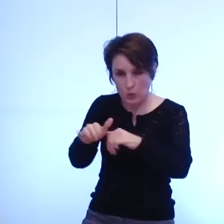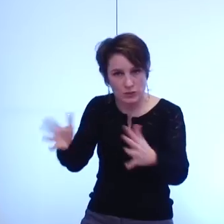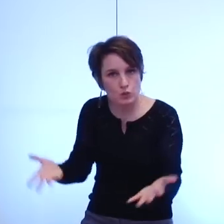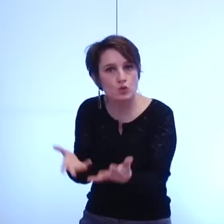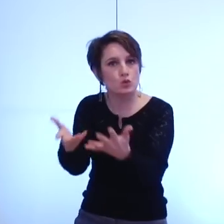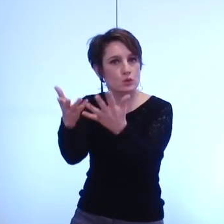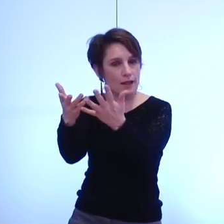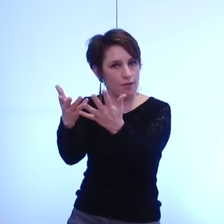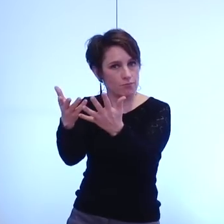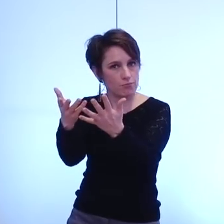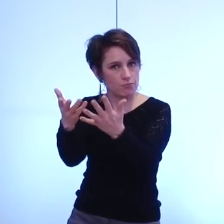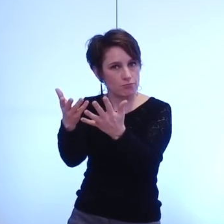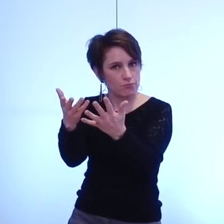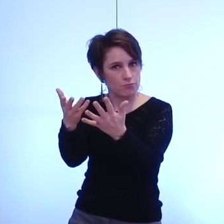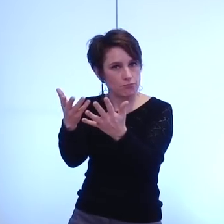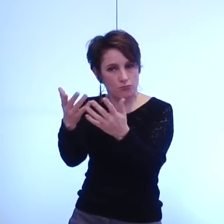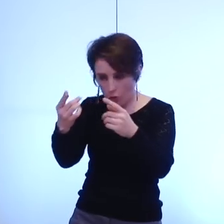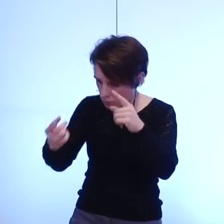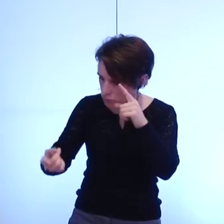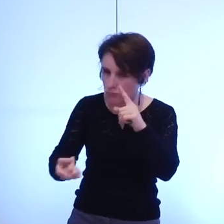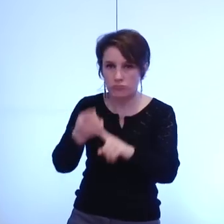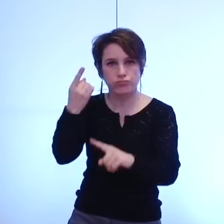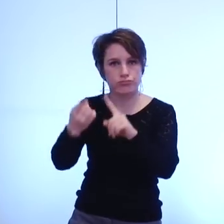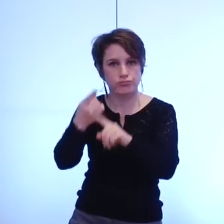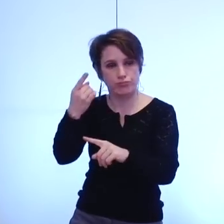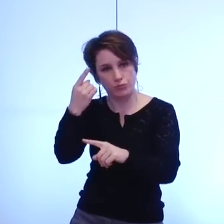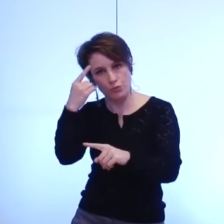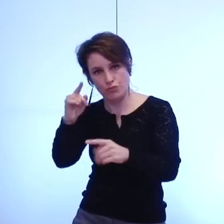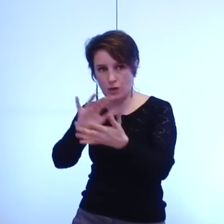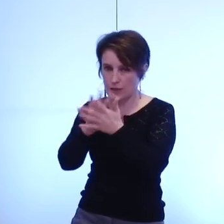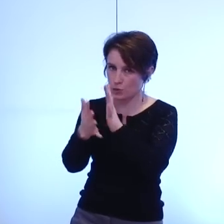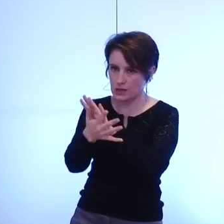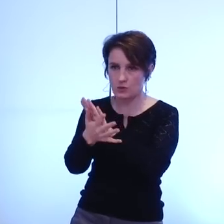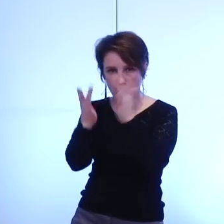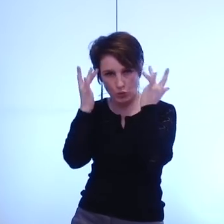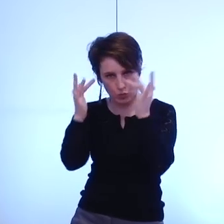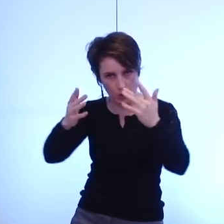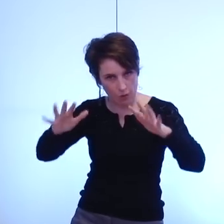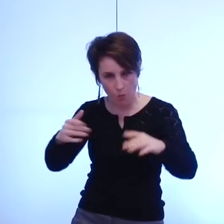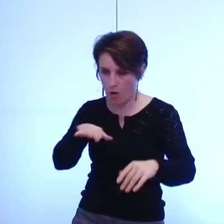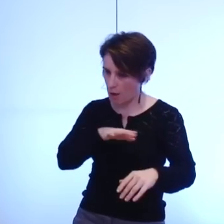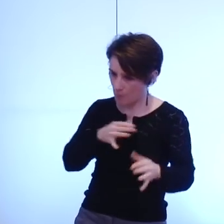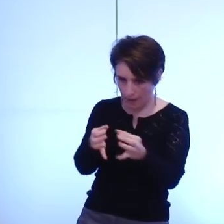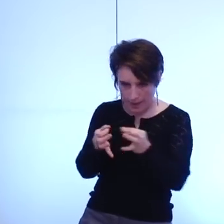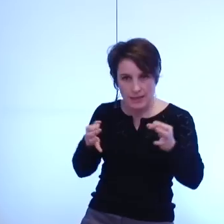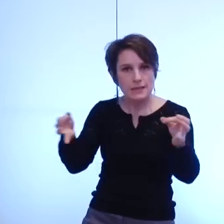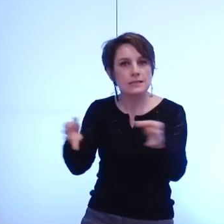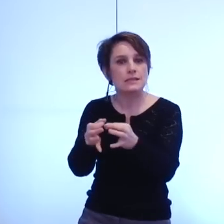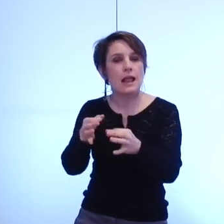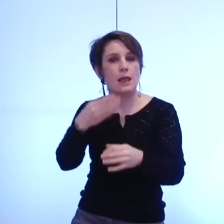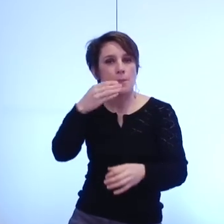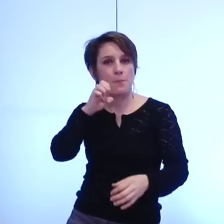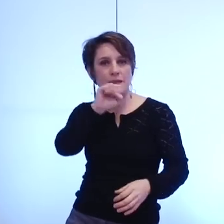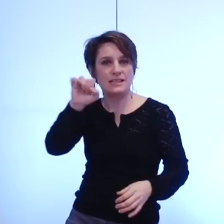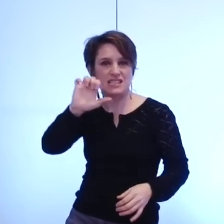reste une des plus importantes contributions à une association culturelle par la mise à disposition gracieuse de la salle Olivier Messian